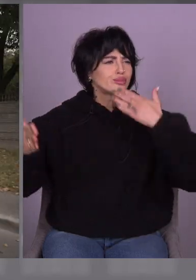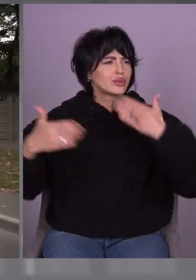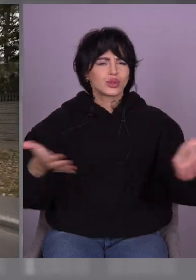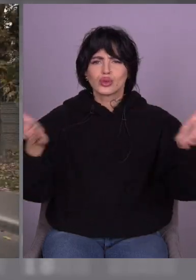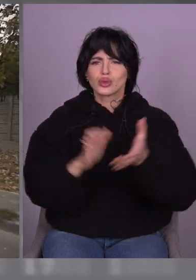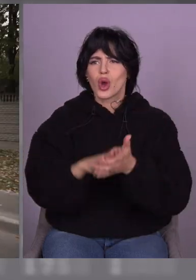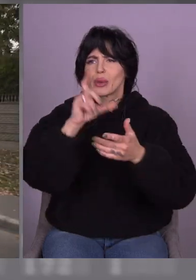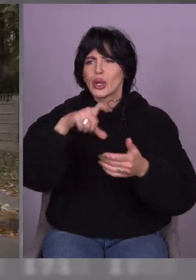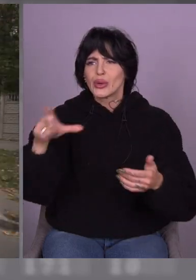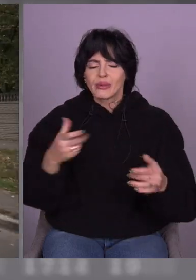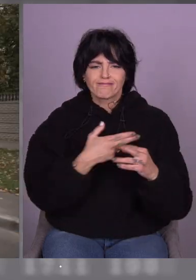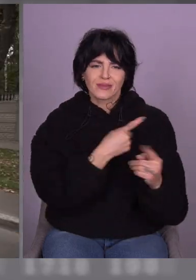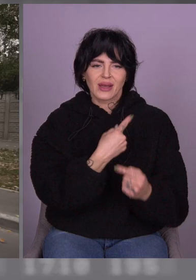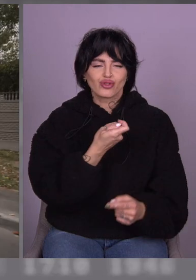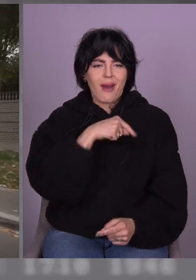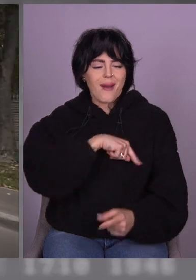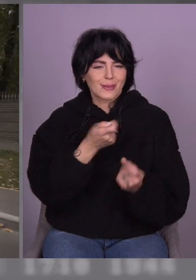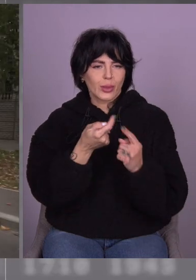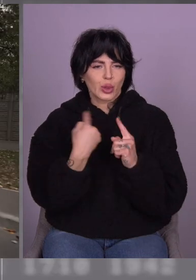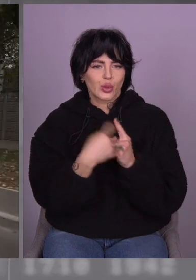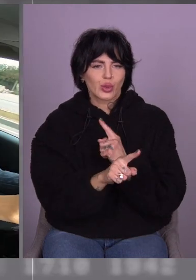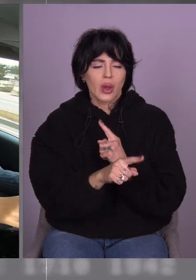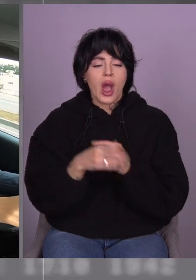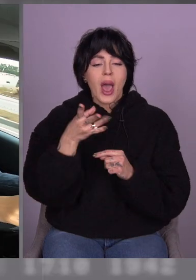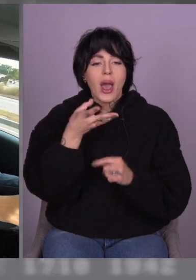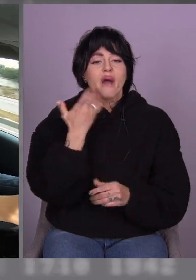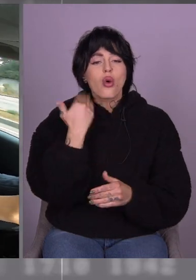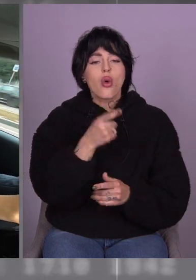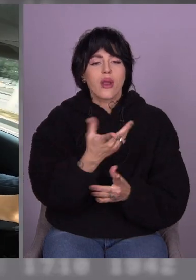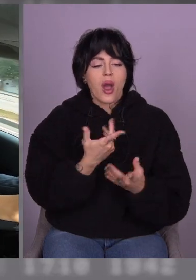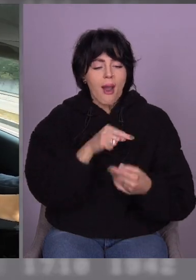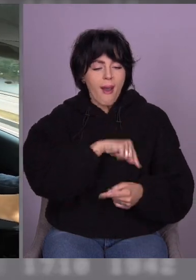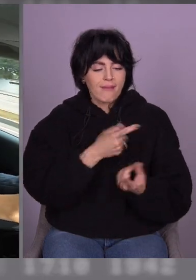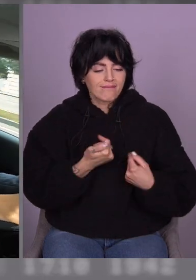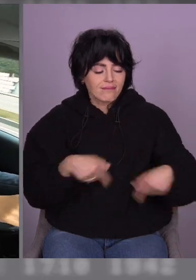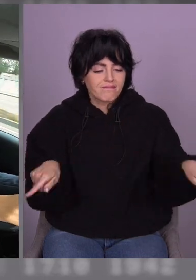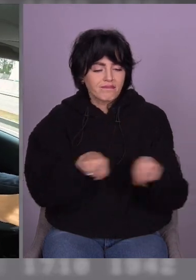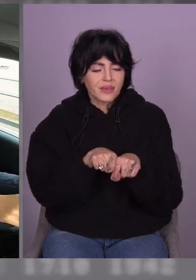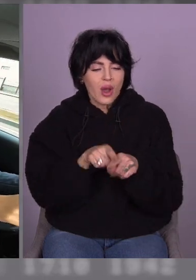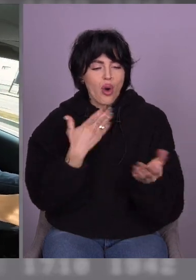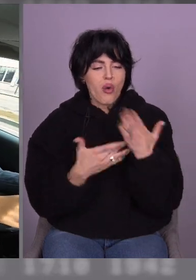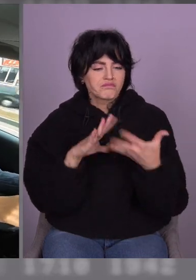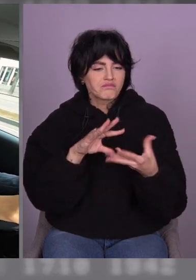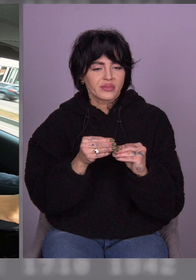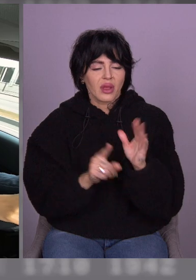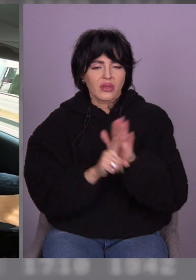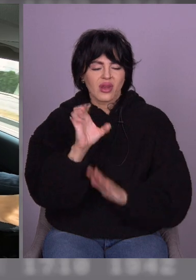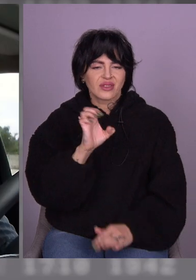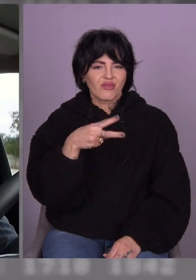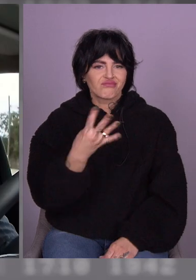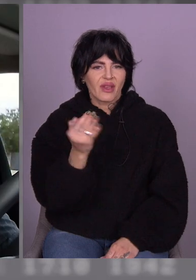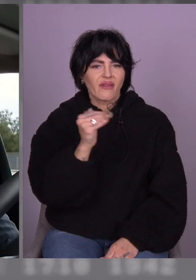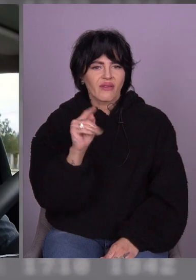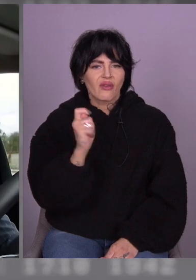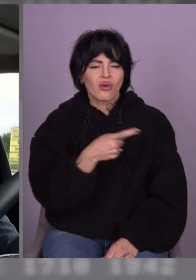коли ви відчули оце зближення? В 24-му. В Коли вона телефонувала, телефонує, плаче.